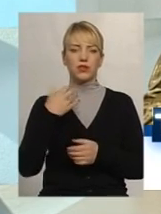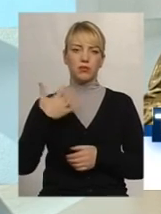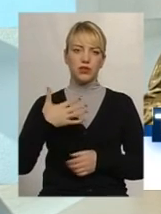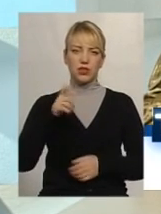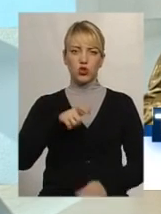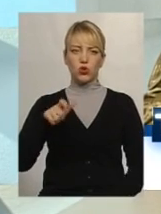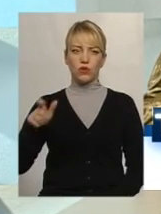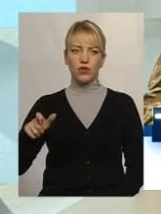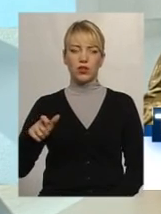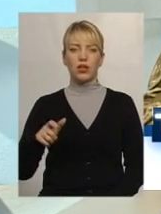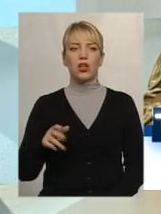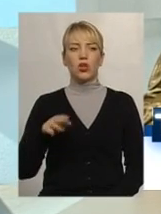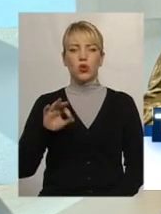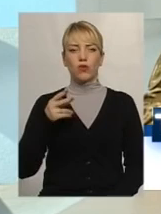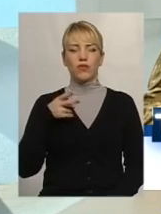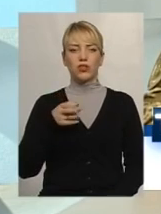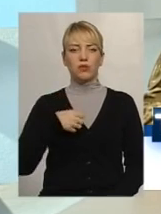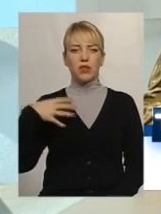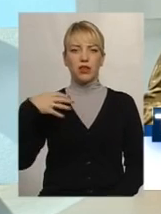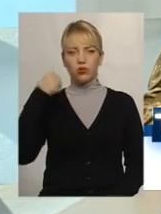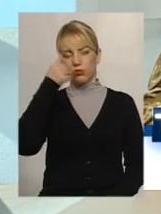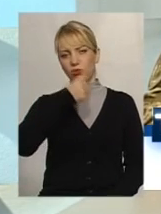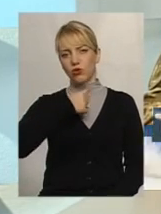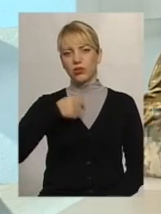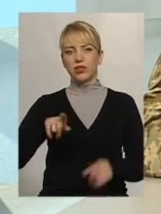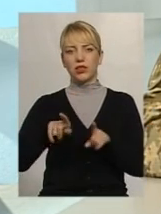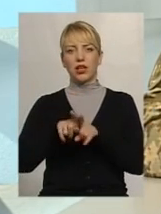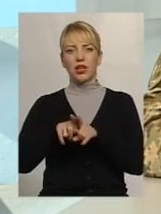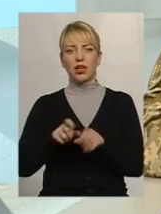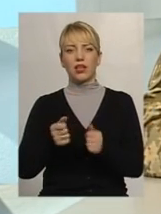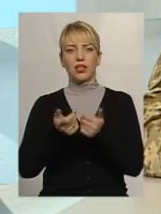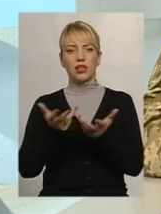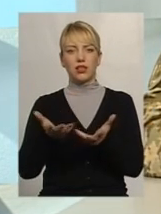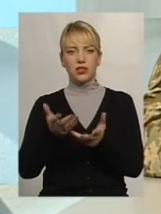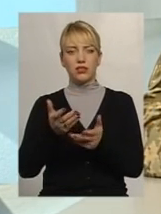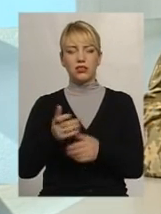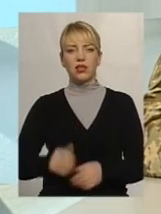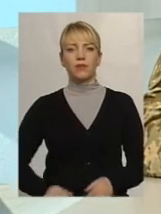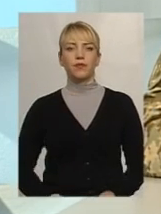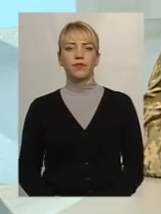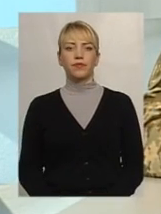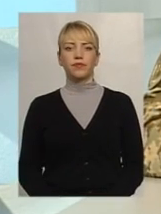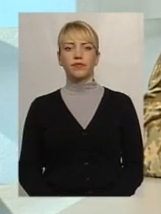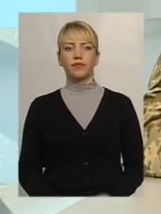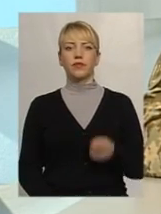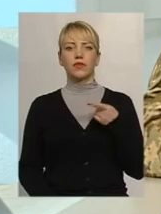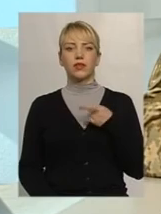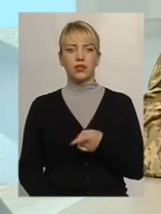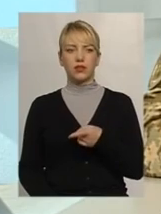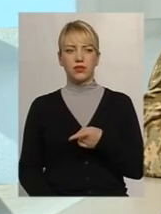чоловік, то вже в 2015 році така кількість сягнула 1200